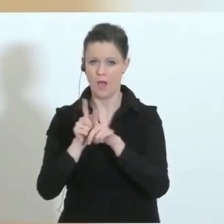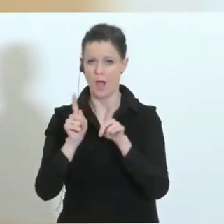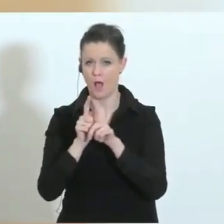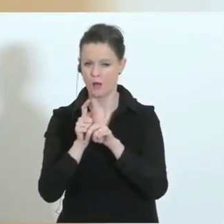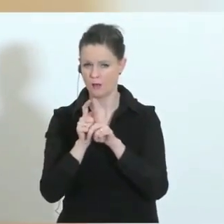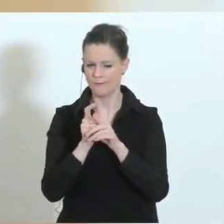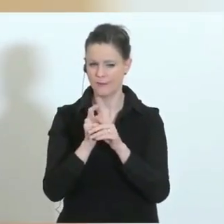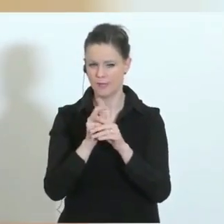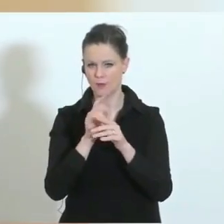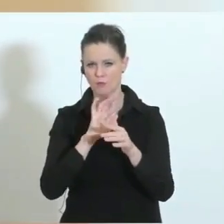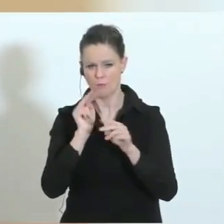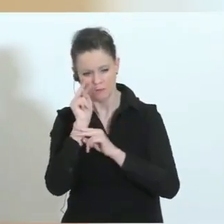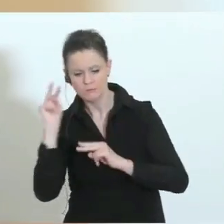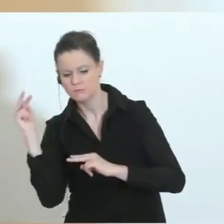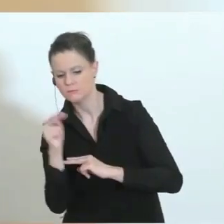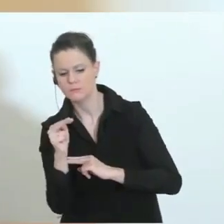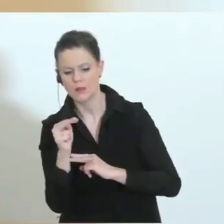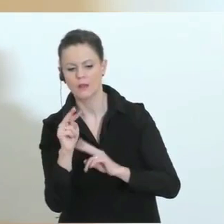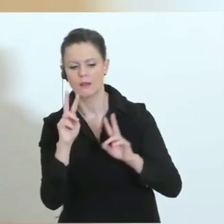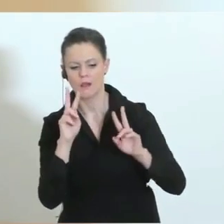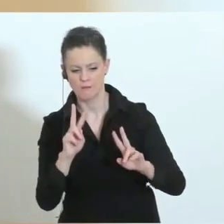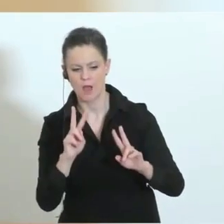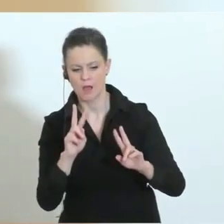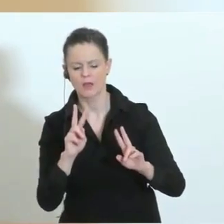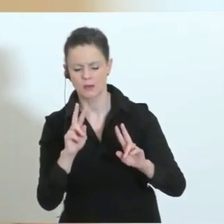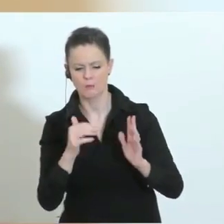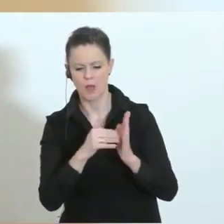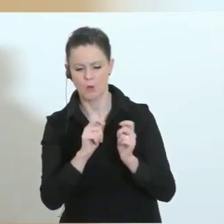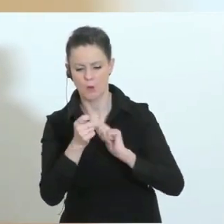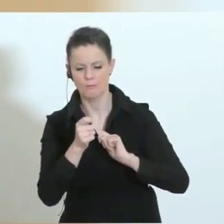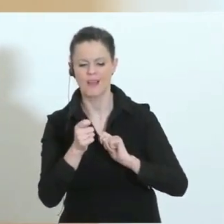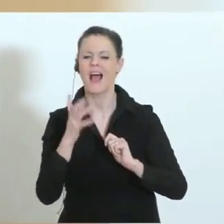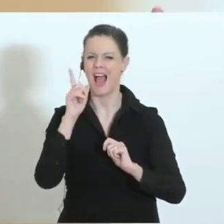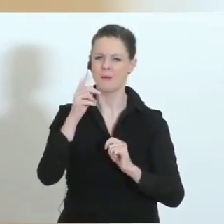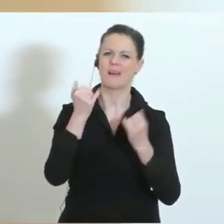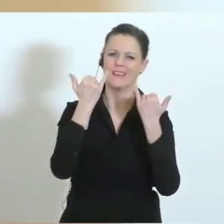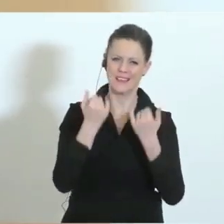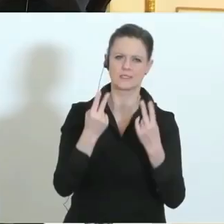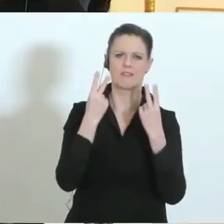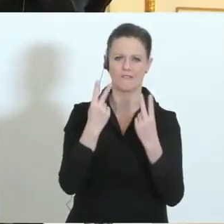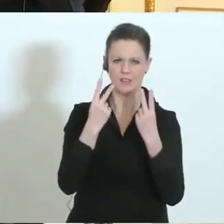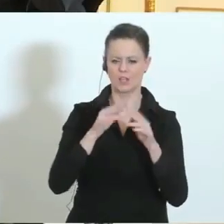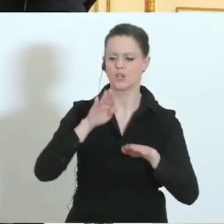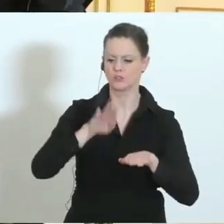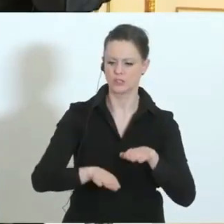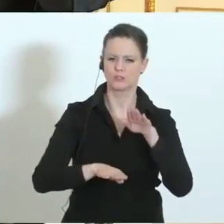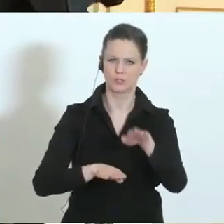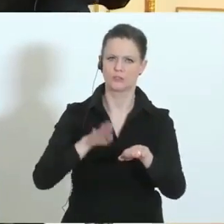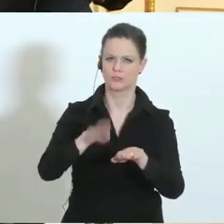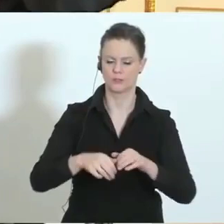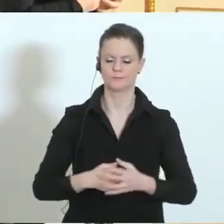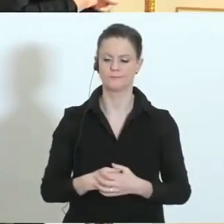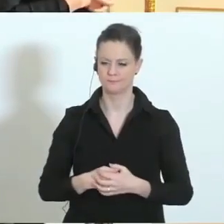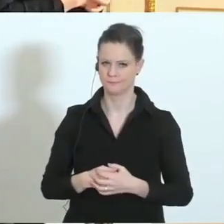hinterfragt. Das werden wir machen, aber bitte machen wir einen Schritt nach dem anderen. Also ich bin ja ganz der Meinung des Gesundheitsministers.